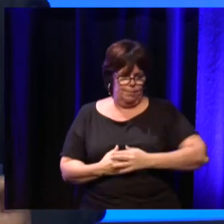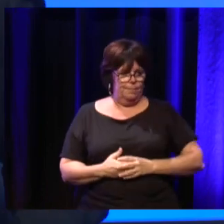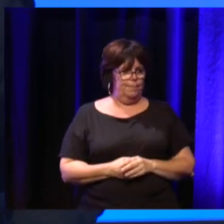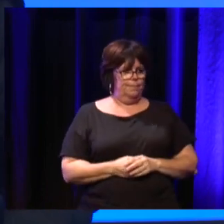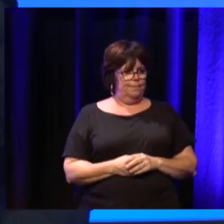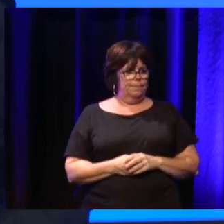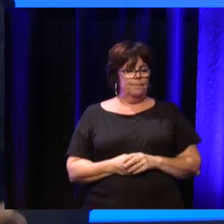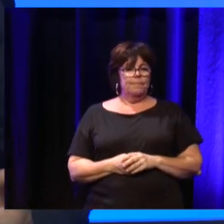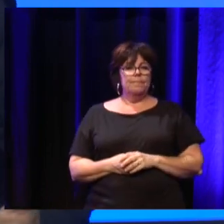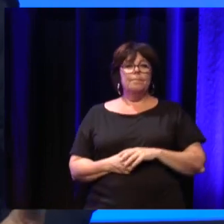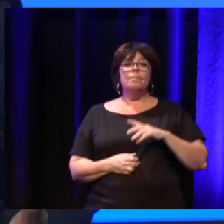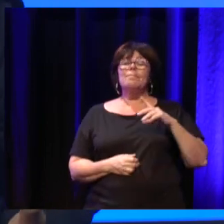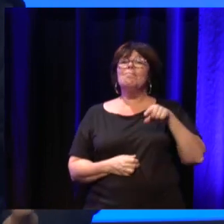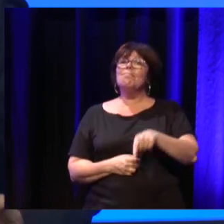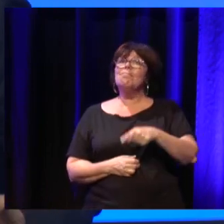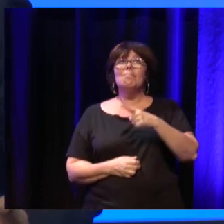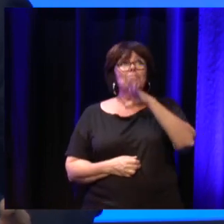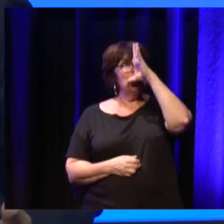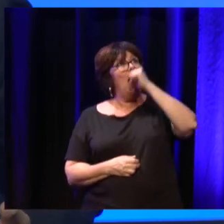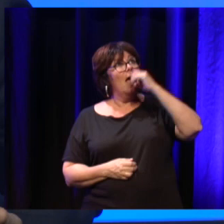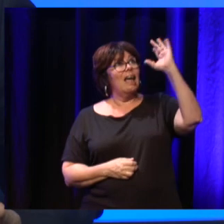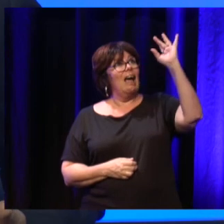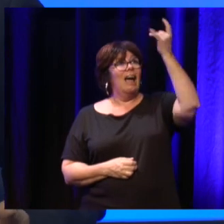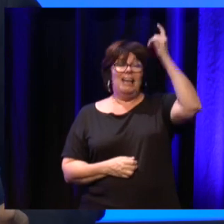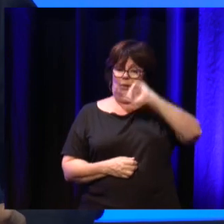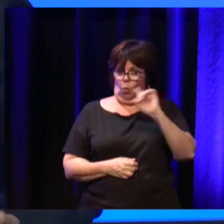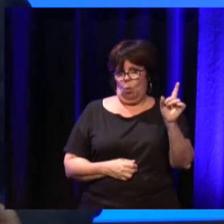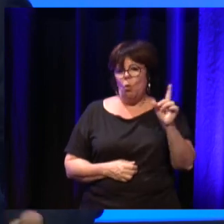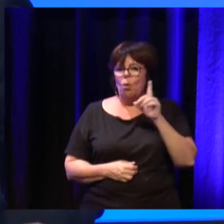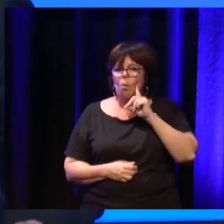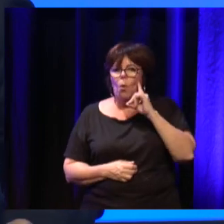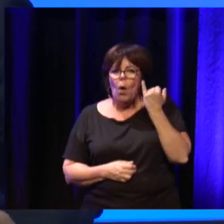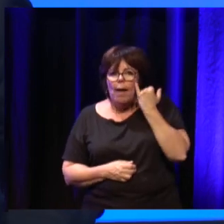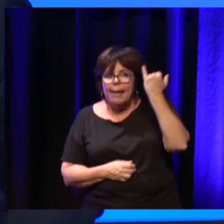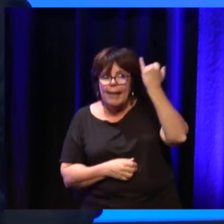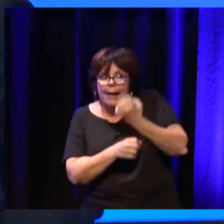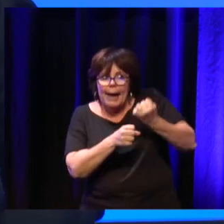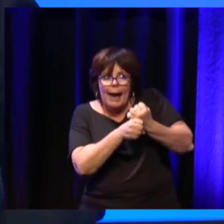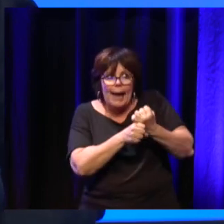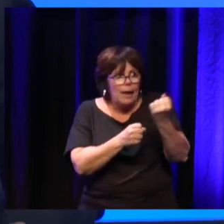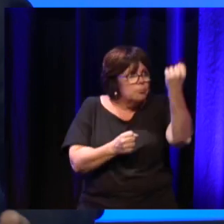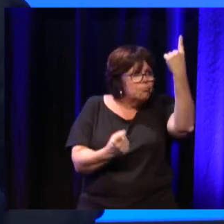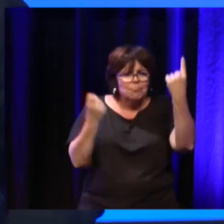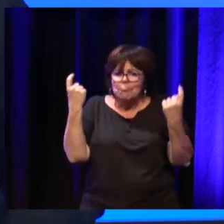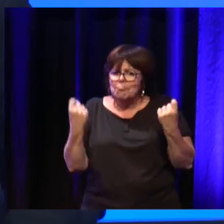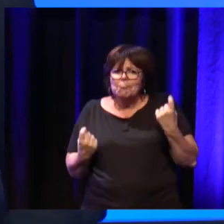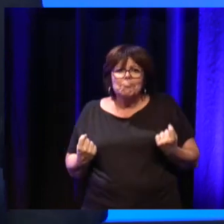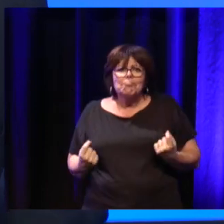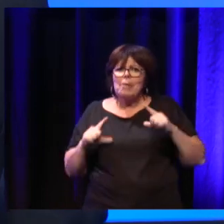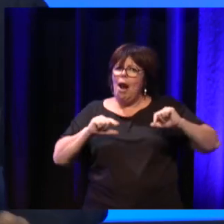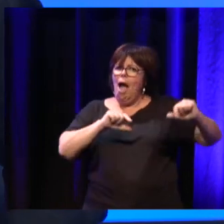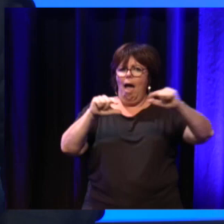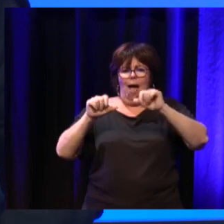Il n'est pas non plus tiré du chapeau parce que des initiatives, elles existent, et heureusement, dans beaucoup de territoires en France et on s'en réjouit.